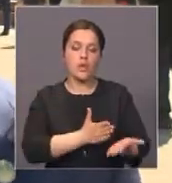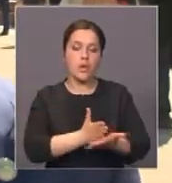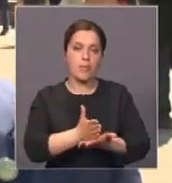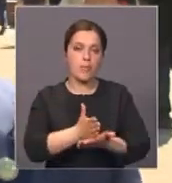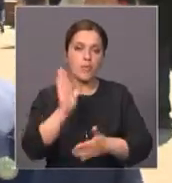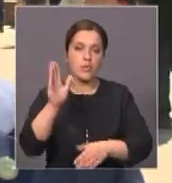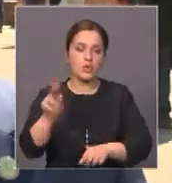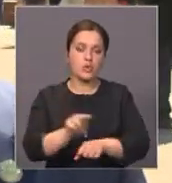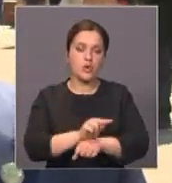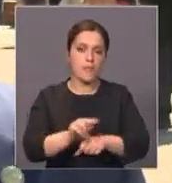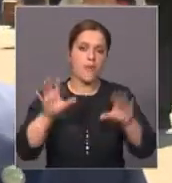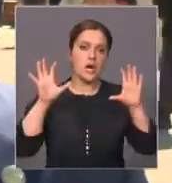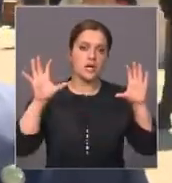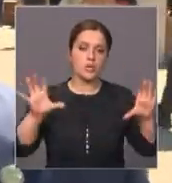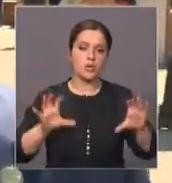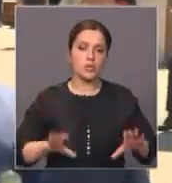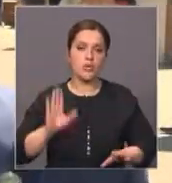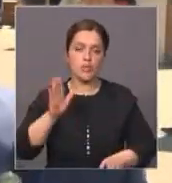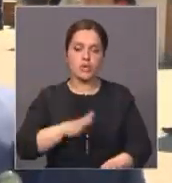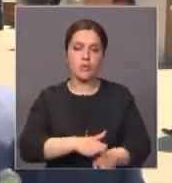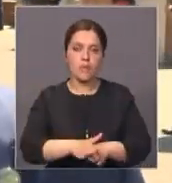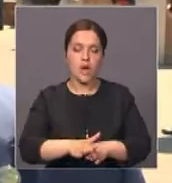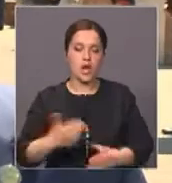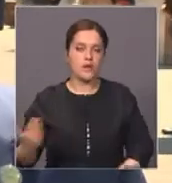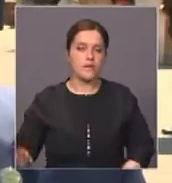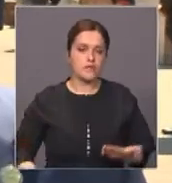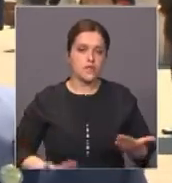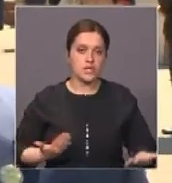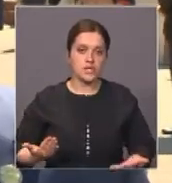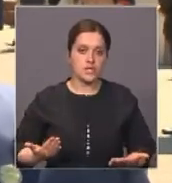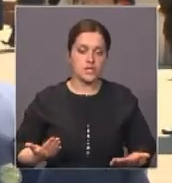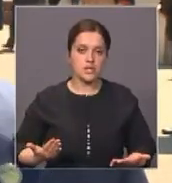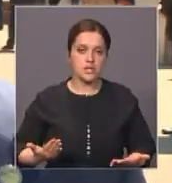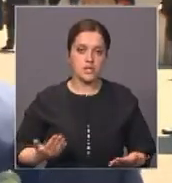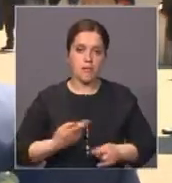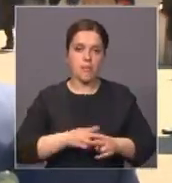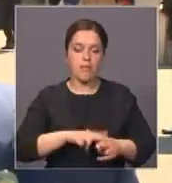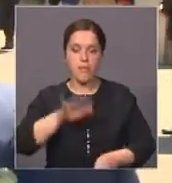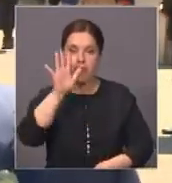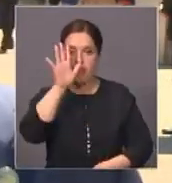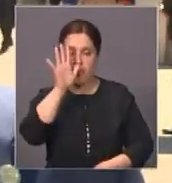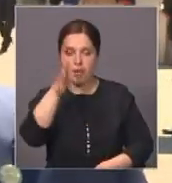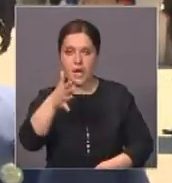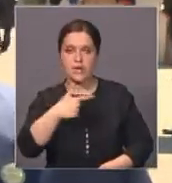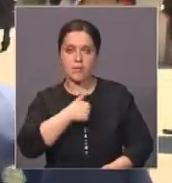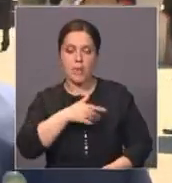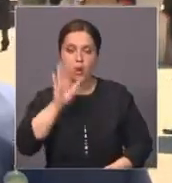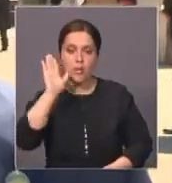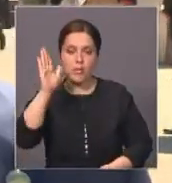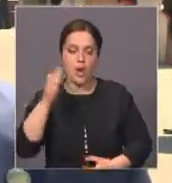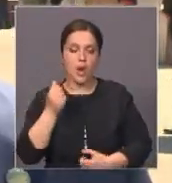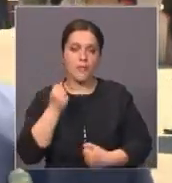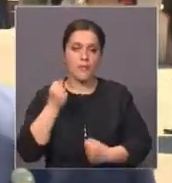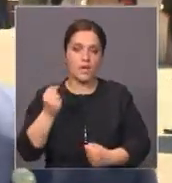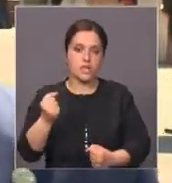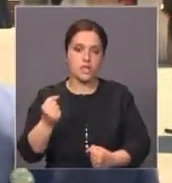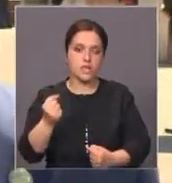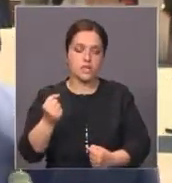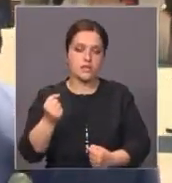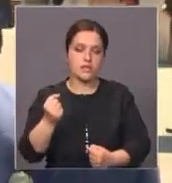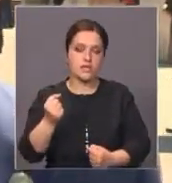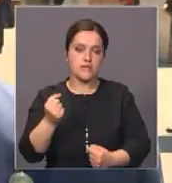будут притворяться в жизнь в этот пятилетний срок. А мы будем их поддерживать и